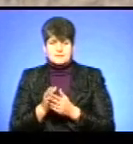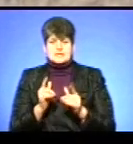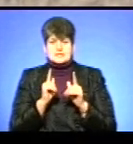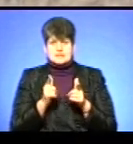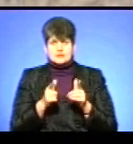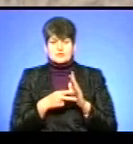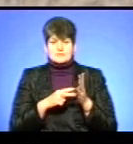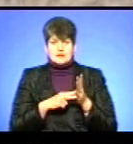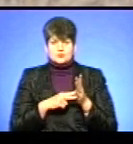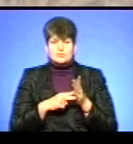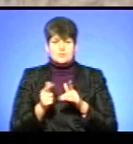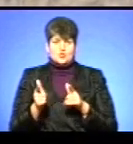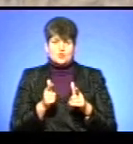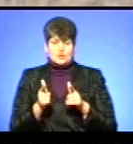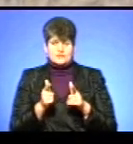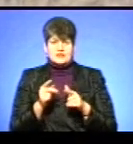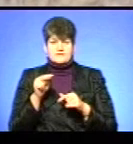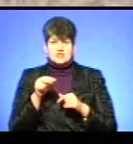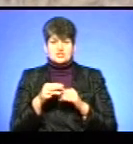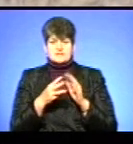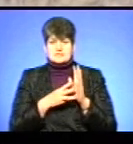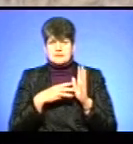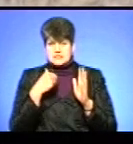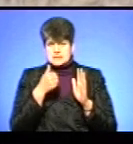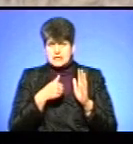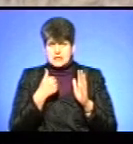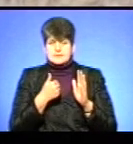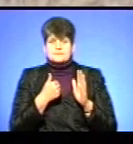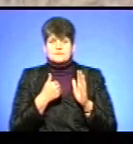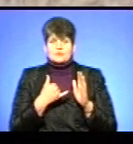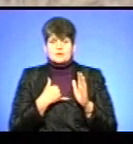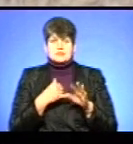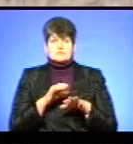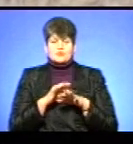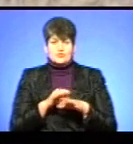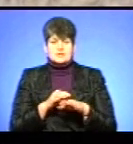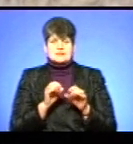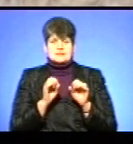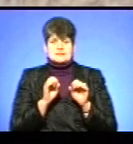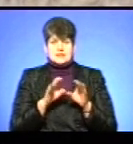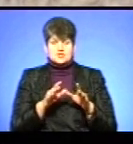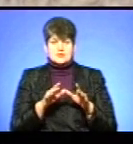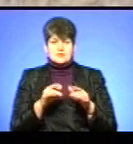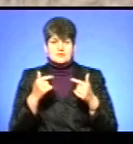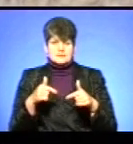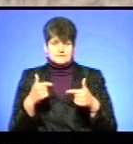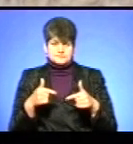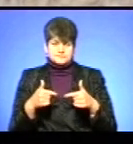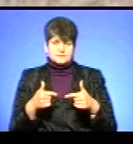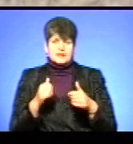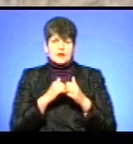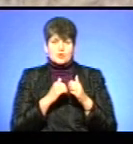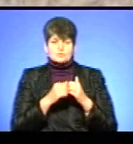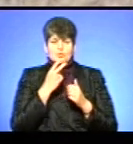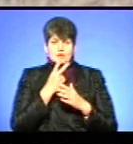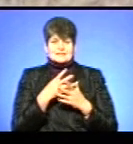плану бойової підготовки на 2018 рік, у нас проводиться здача заліків, де кожен